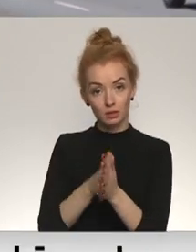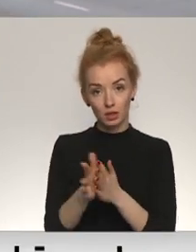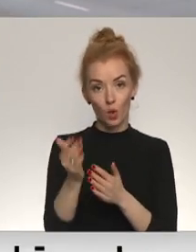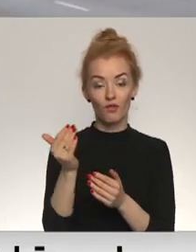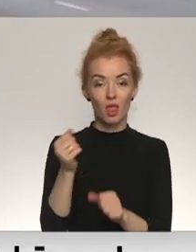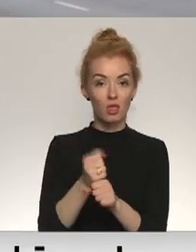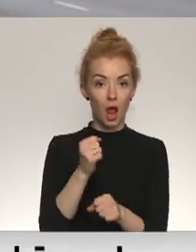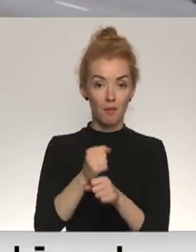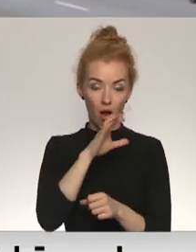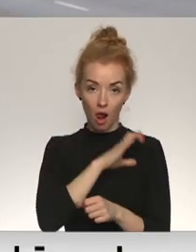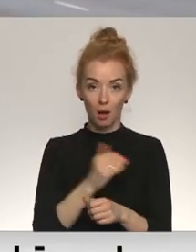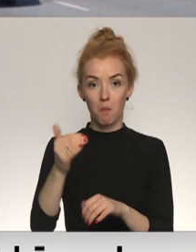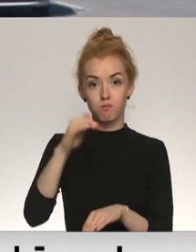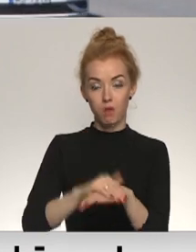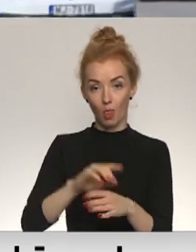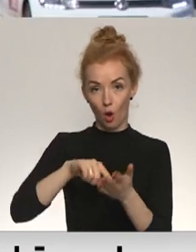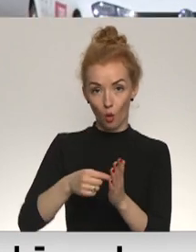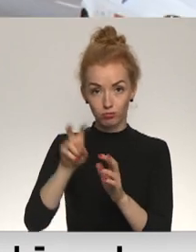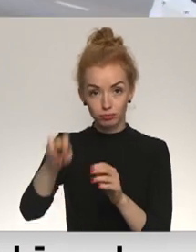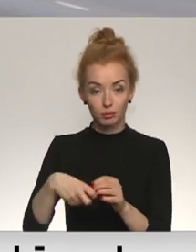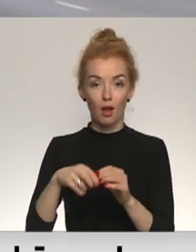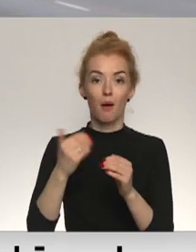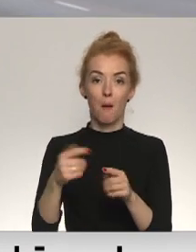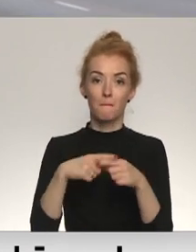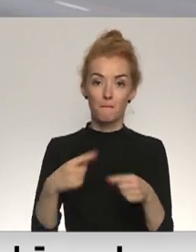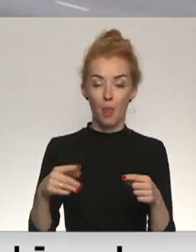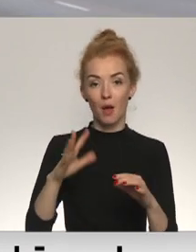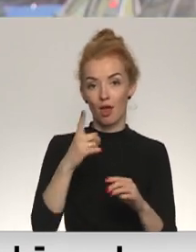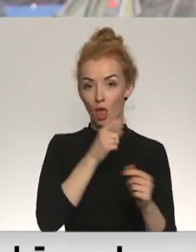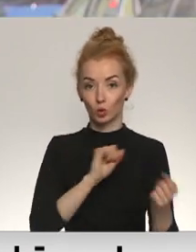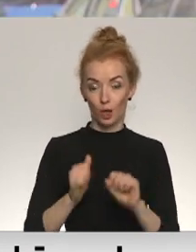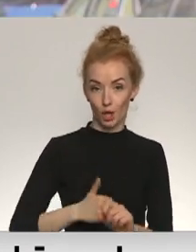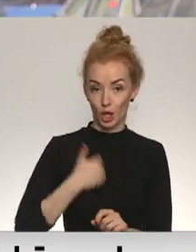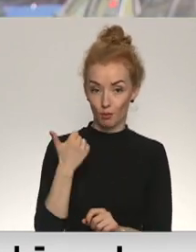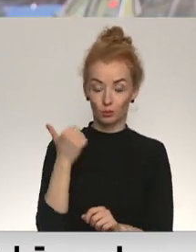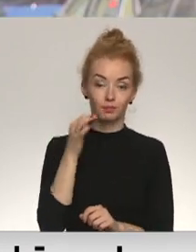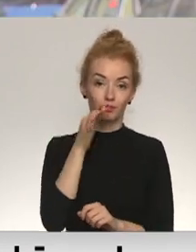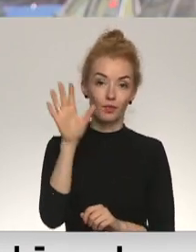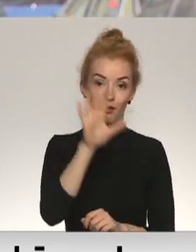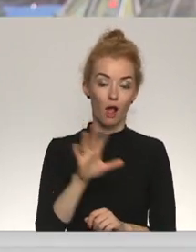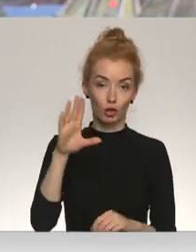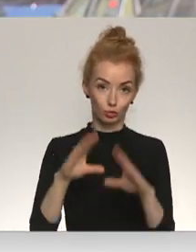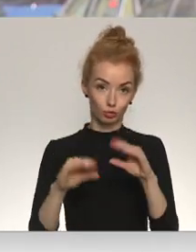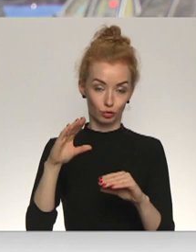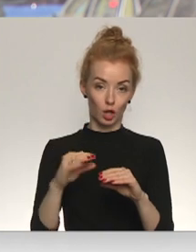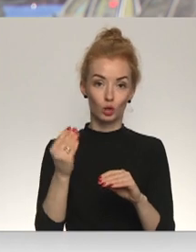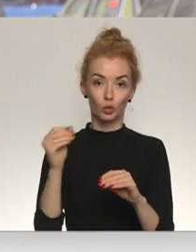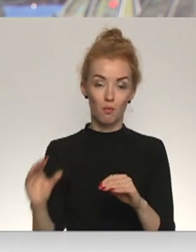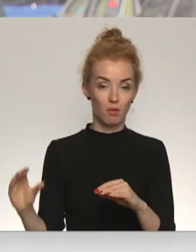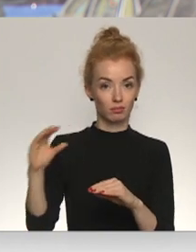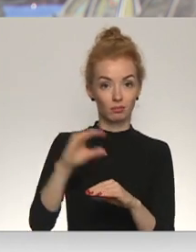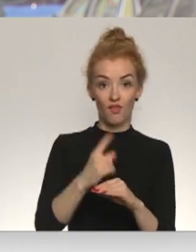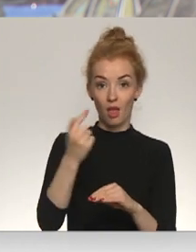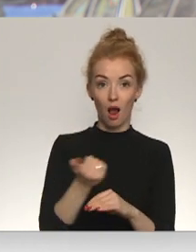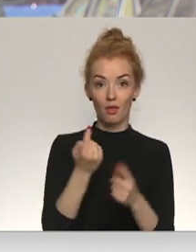darba algas, bankas konta, kā arī mantas vai nekustamā īpašuma veidā. Vienkārši valsts budžetā noteikti naudas summa neienāca